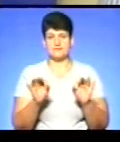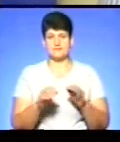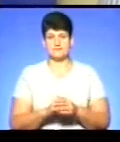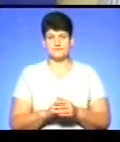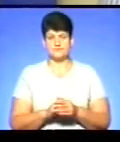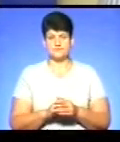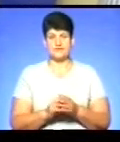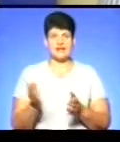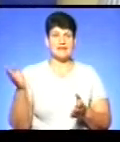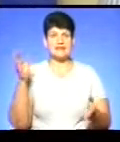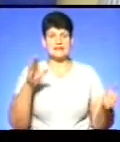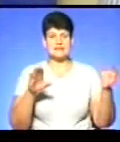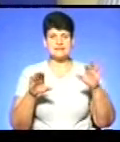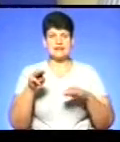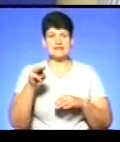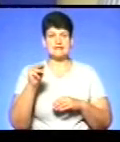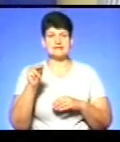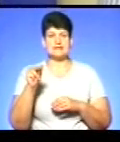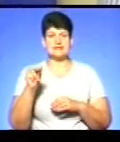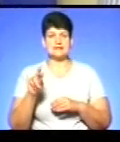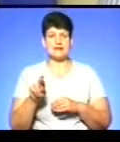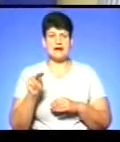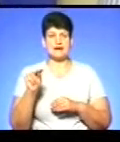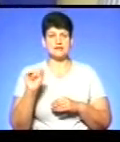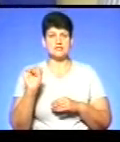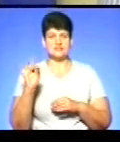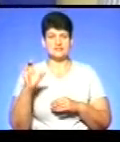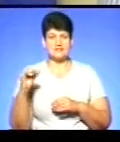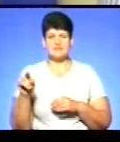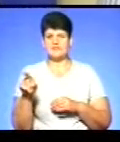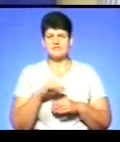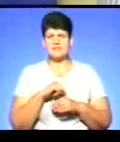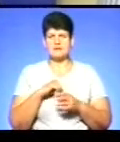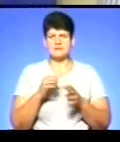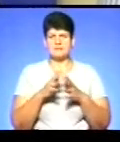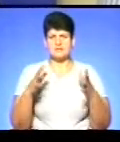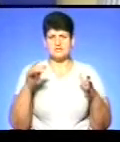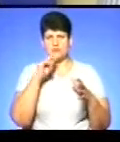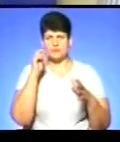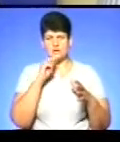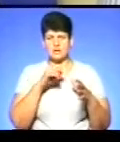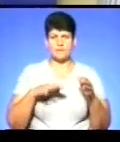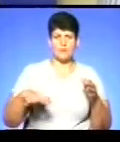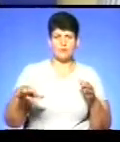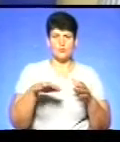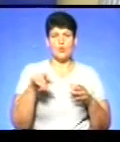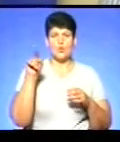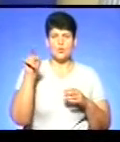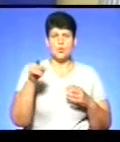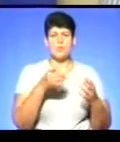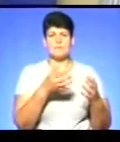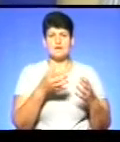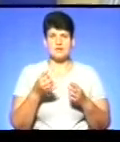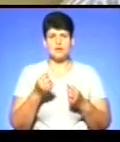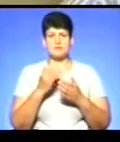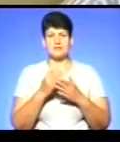Гірський, Тячівський район, унікальний чим, що він найбільший в Україні по площі, у нього прийом є тільки